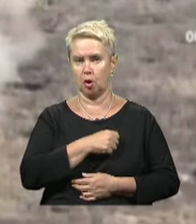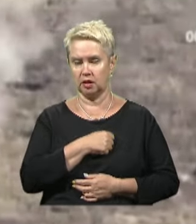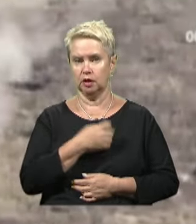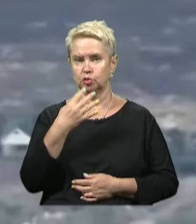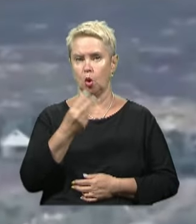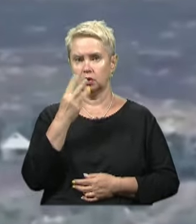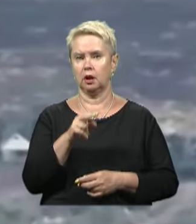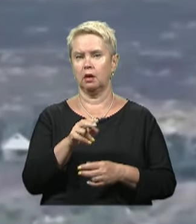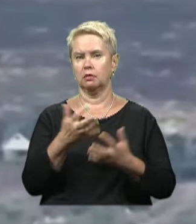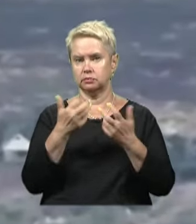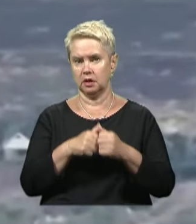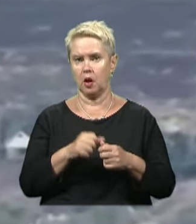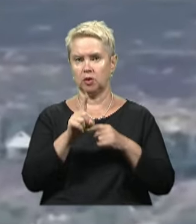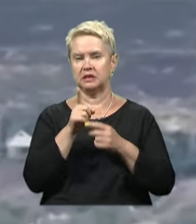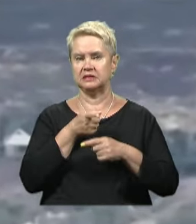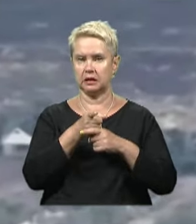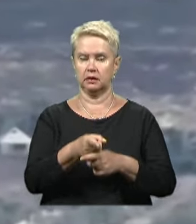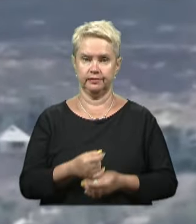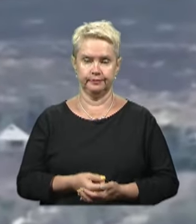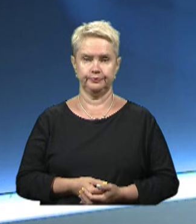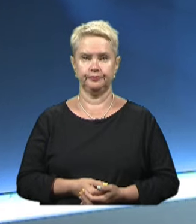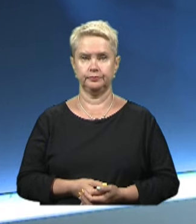43 артсистеми та 11 танків.